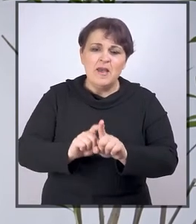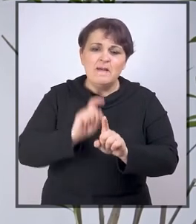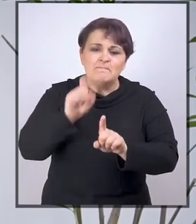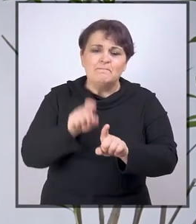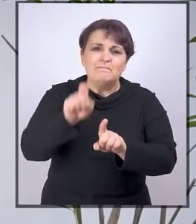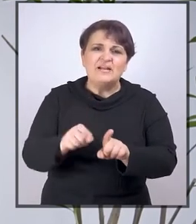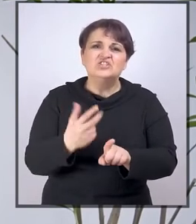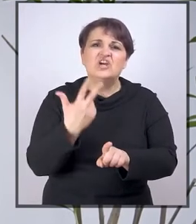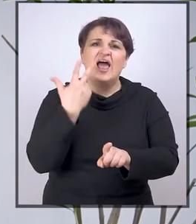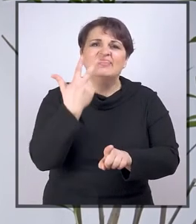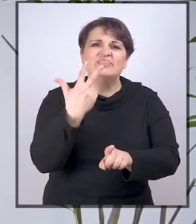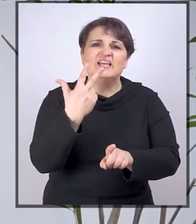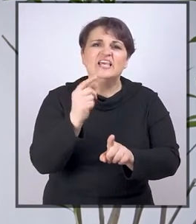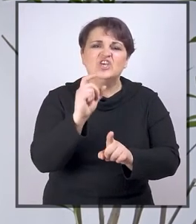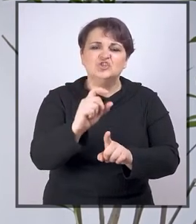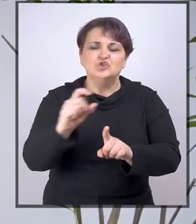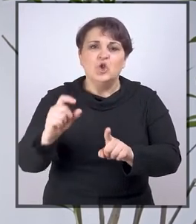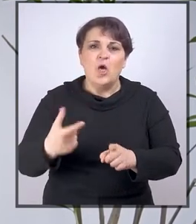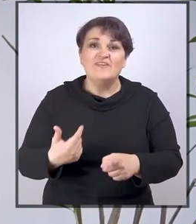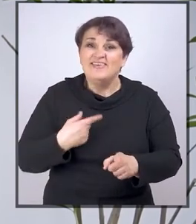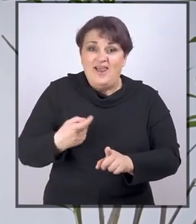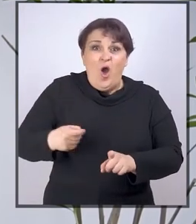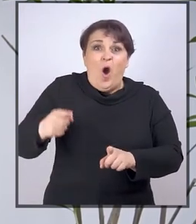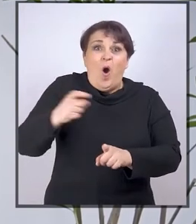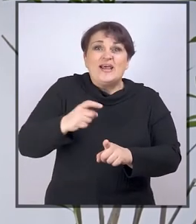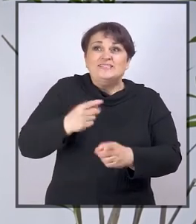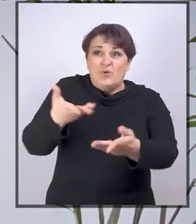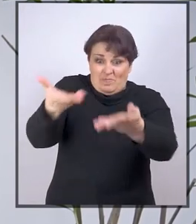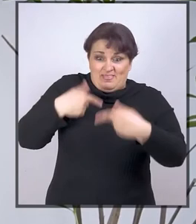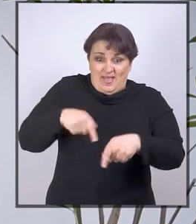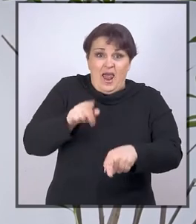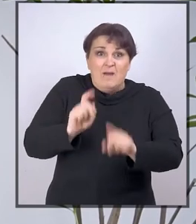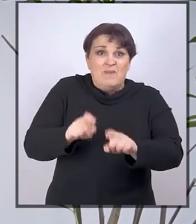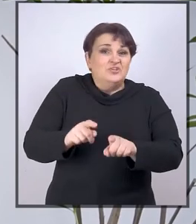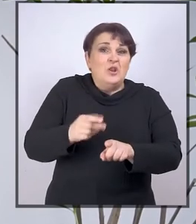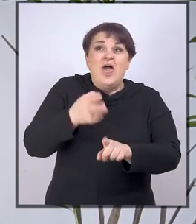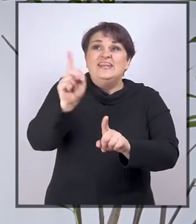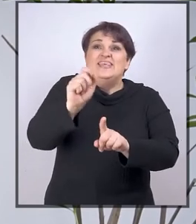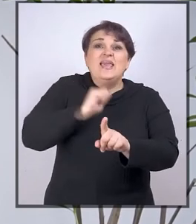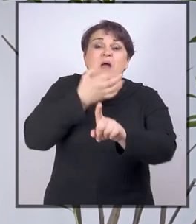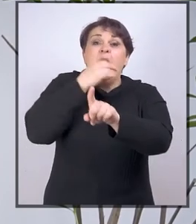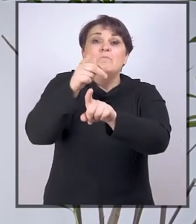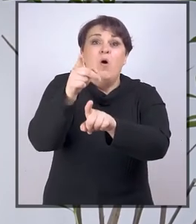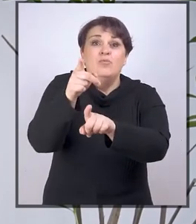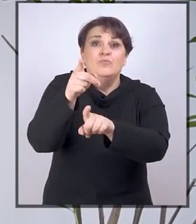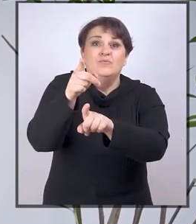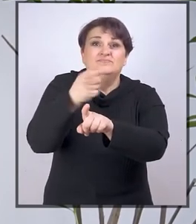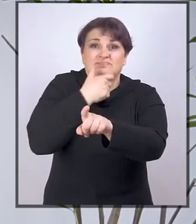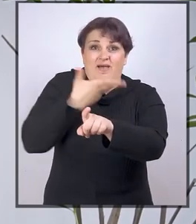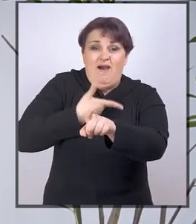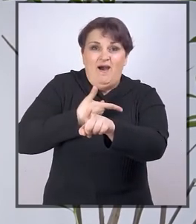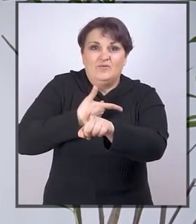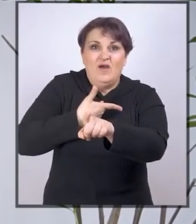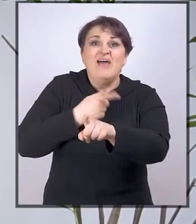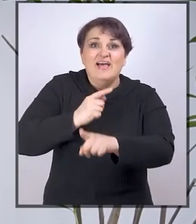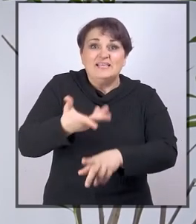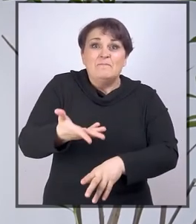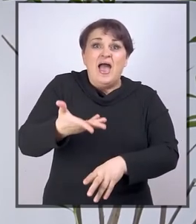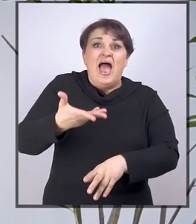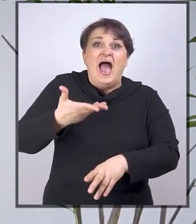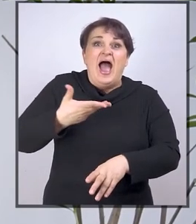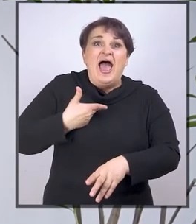pri pisanju preskače po tri slovna mjesta jer organizacija koja mi je dala tu mašinu bolju nije imala.